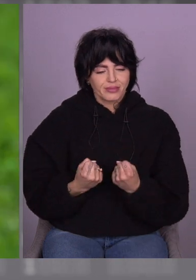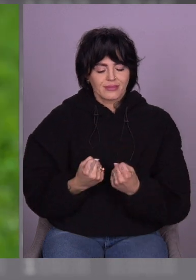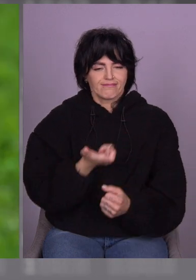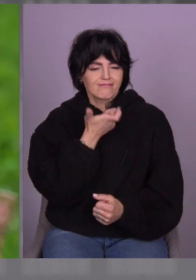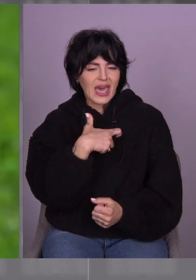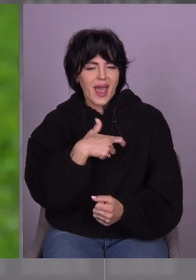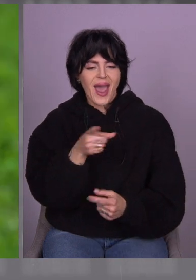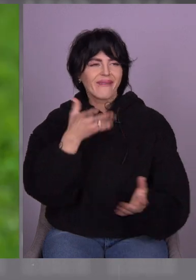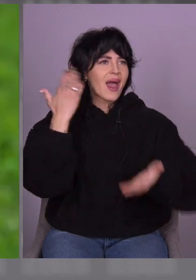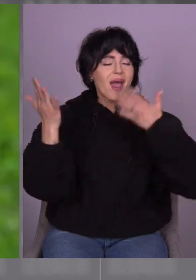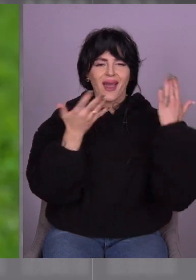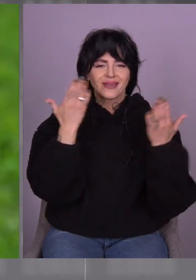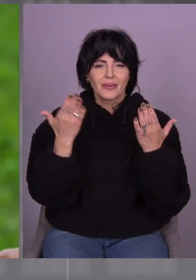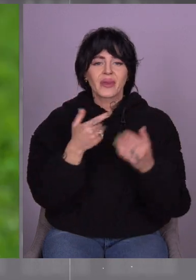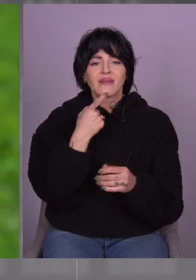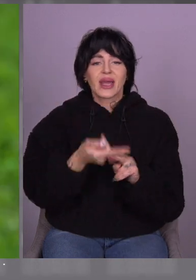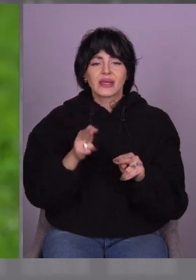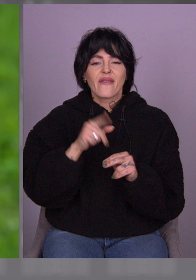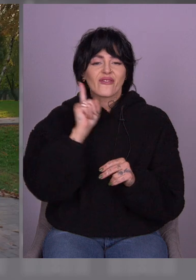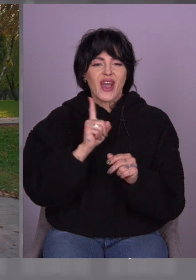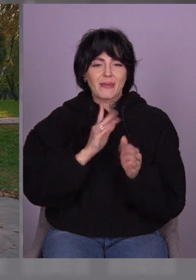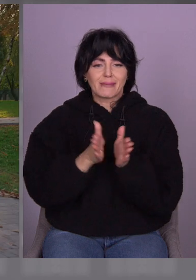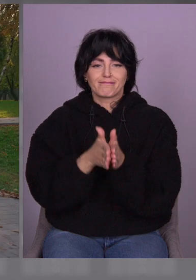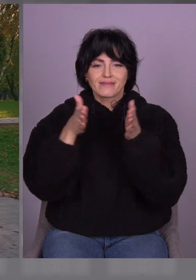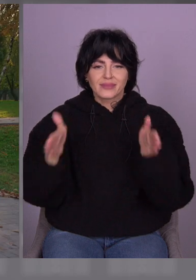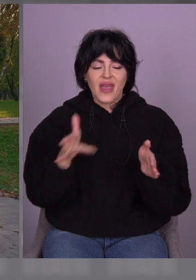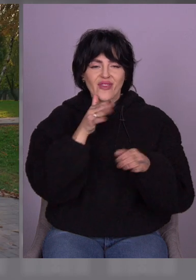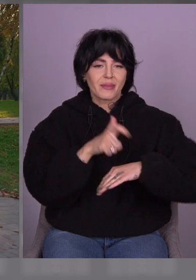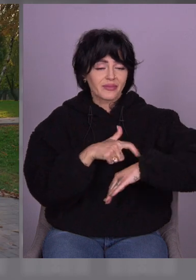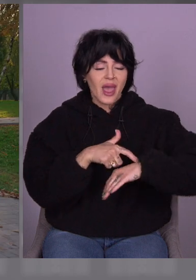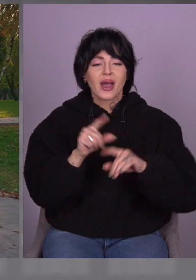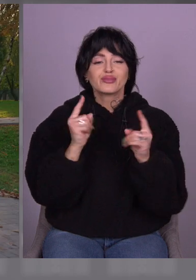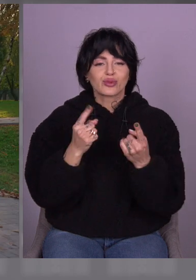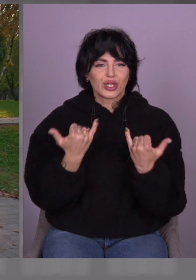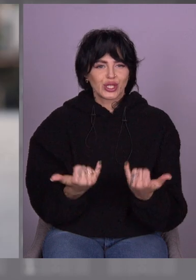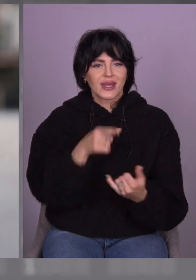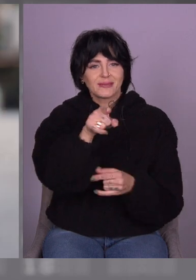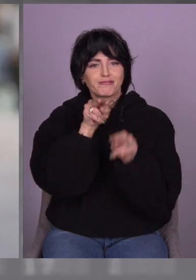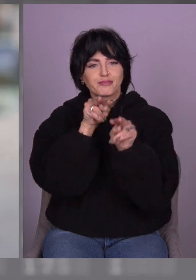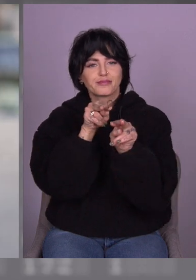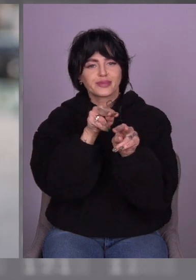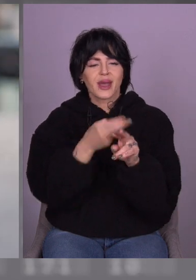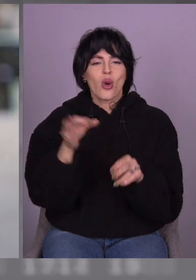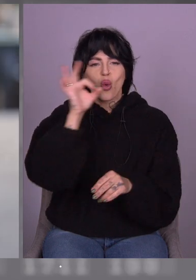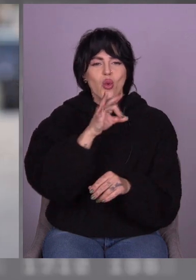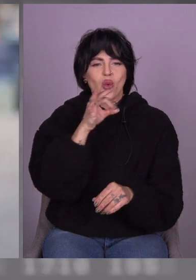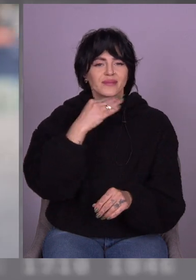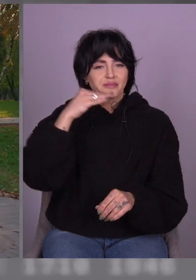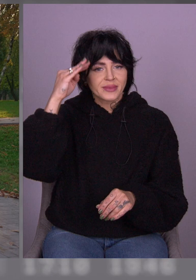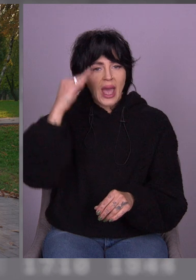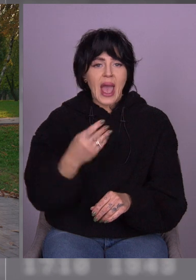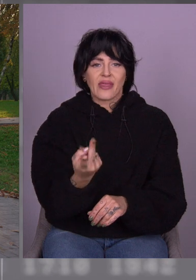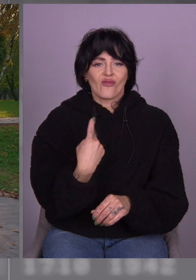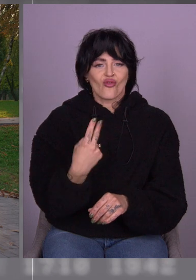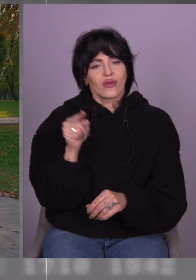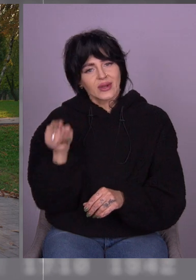зараз розійтися на деякий час, тому що Олена буде мати можливість спостерігати за татом. А ми з